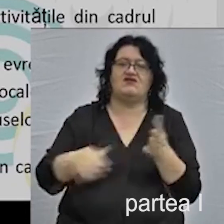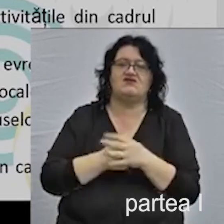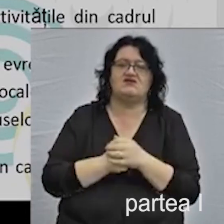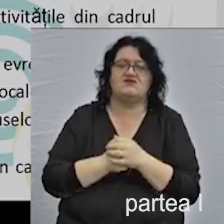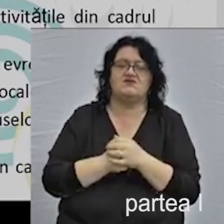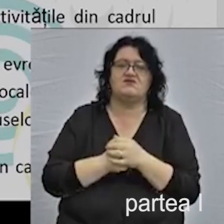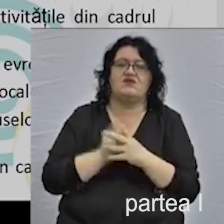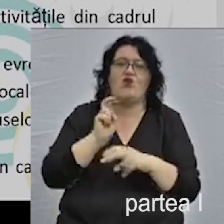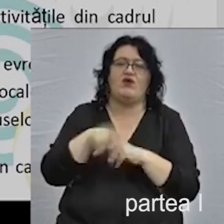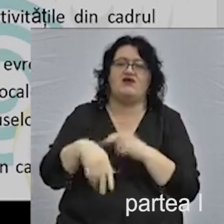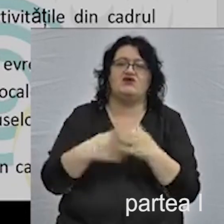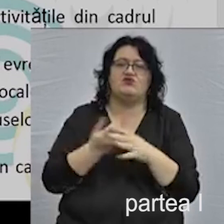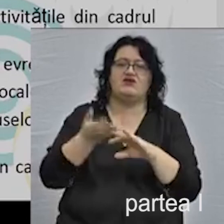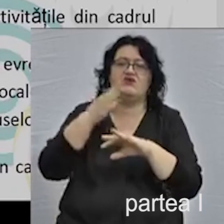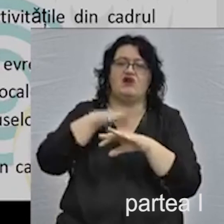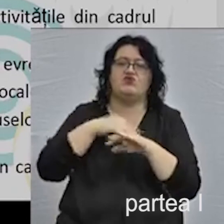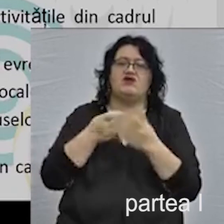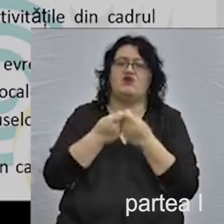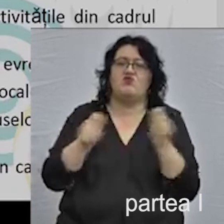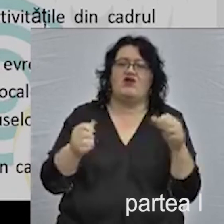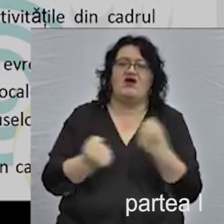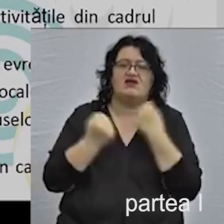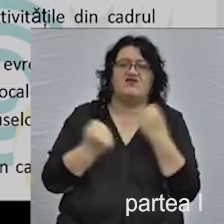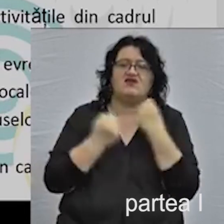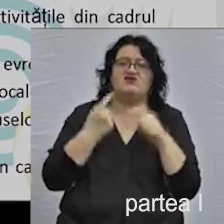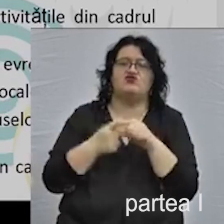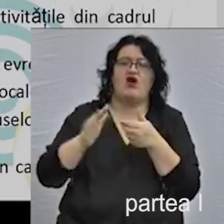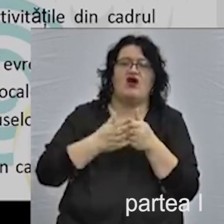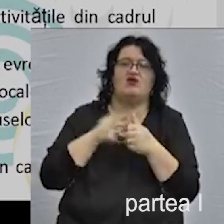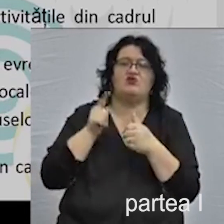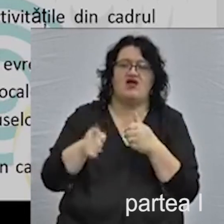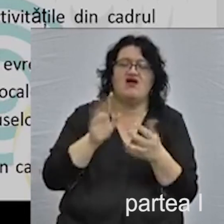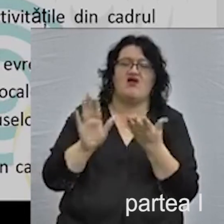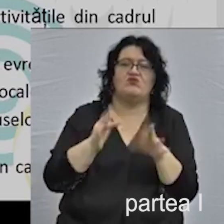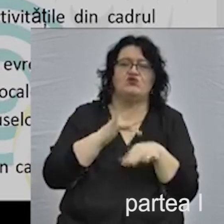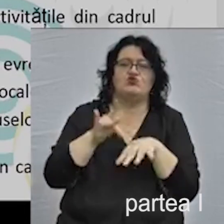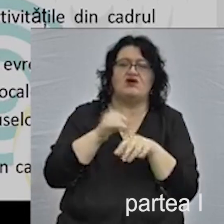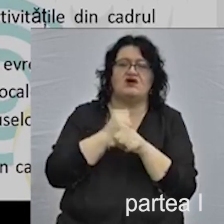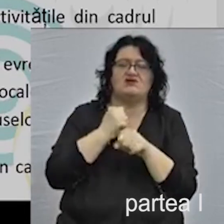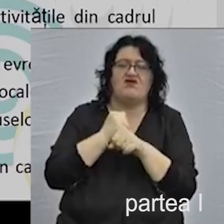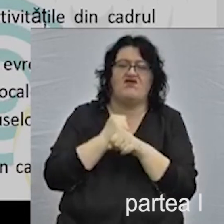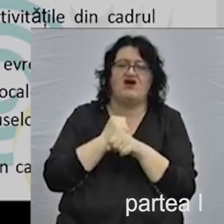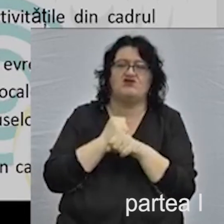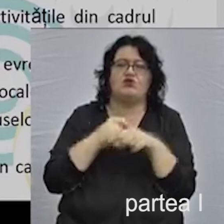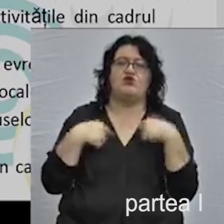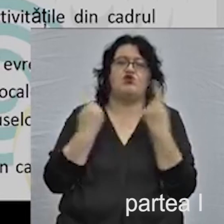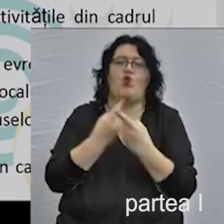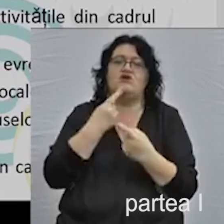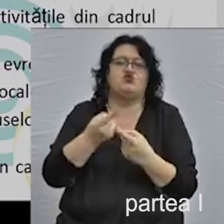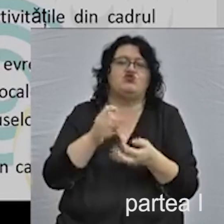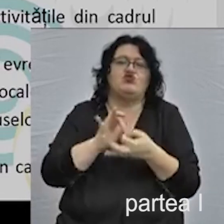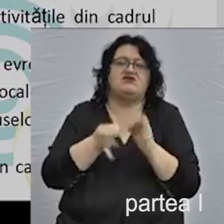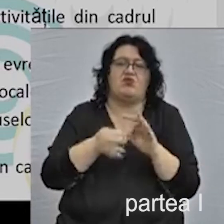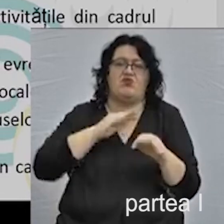Ei au participat în mod activ la absolut toate activitățile și alături de ei am încercat să creionăm, și când spun noi, mă refer la